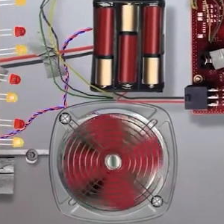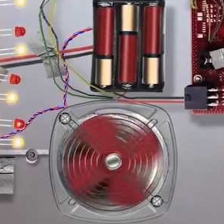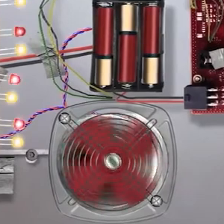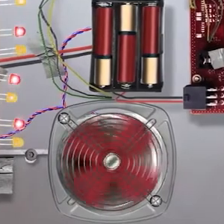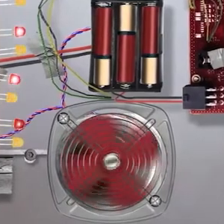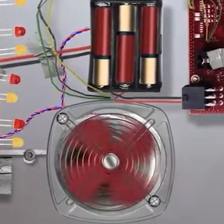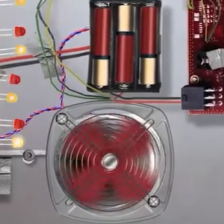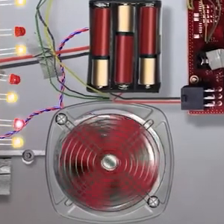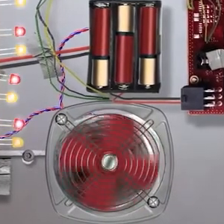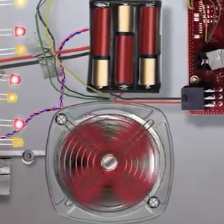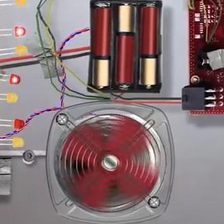Terima telah menonton!